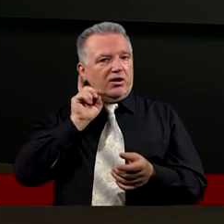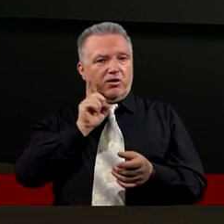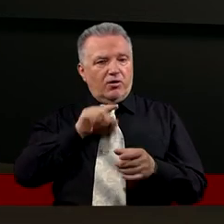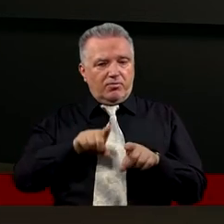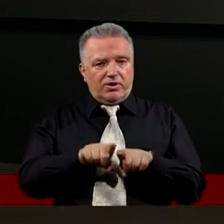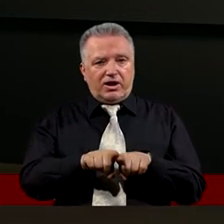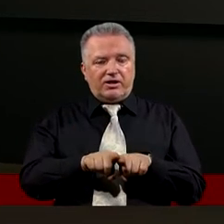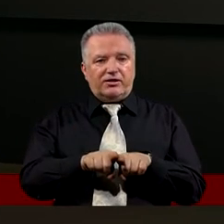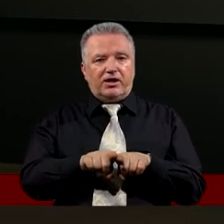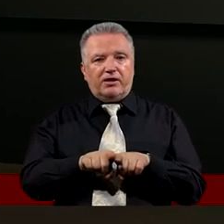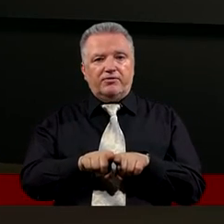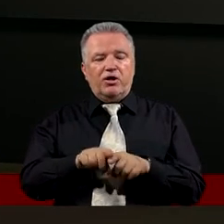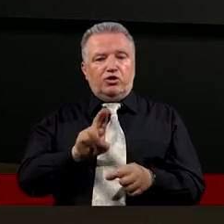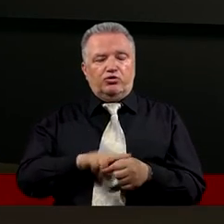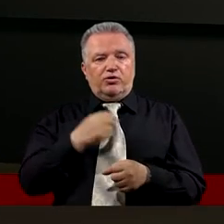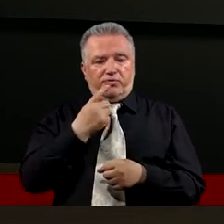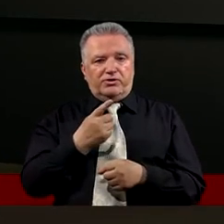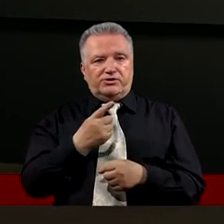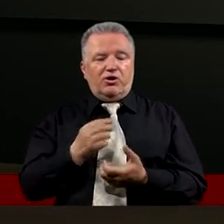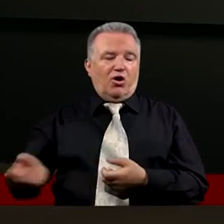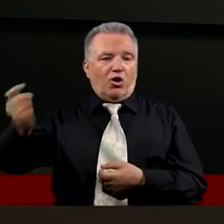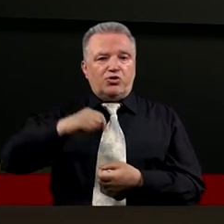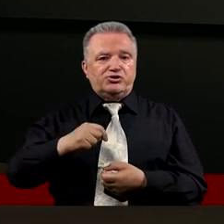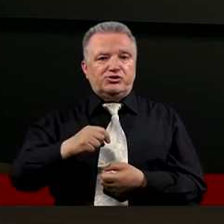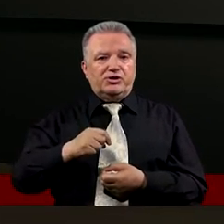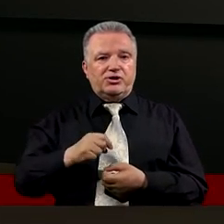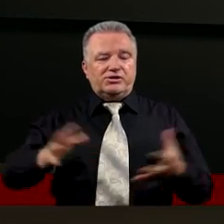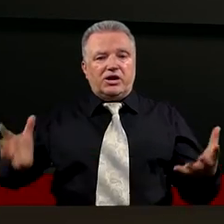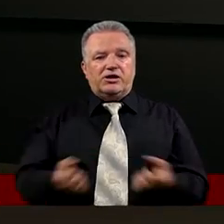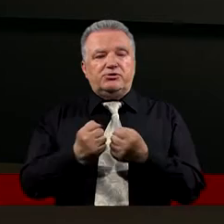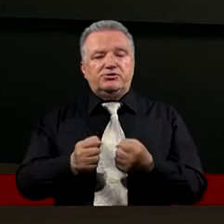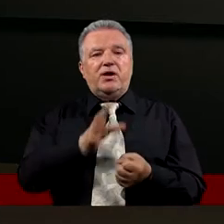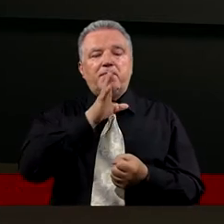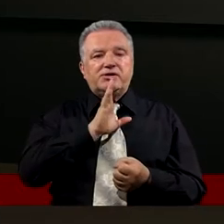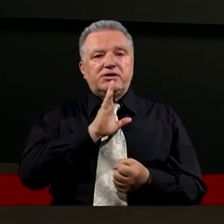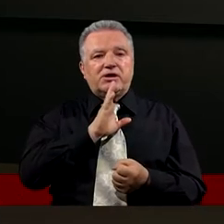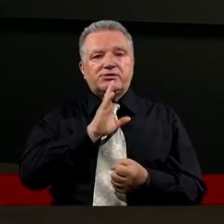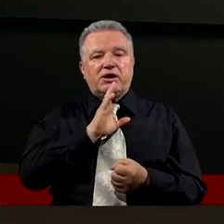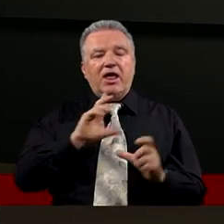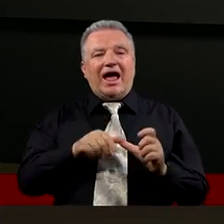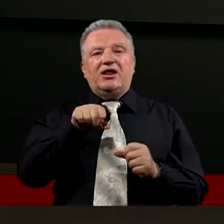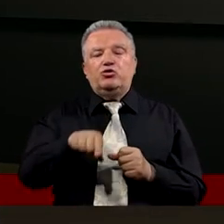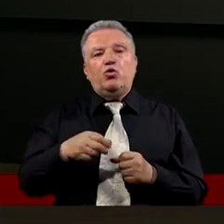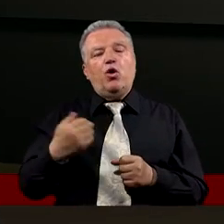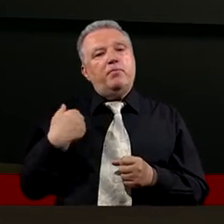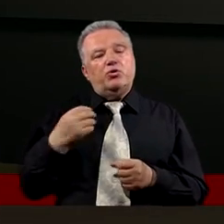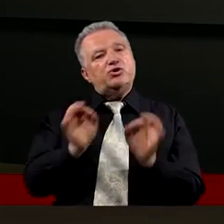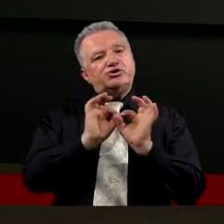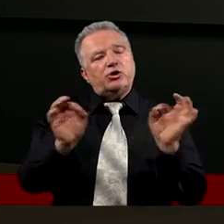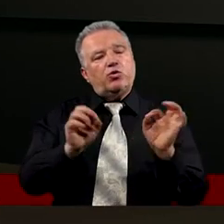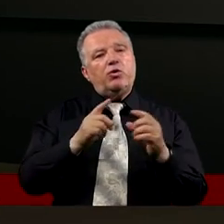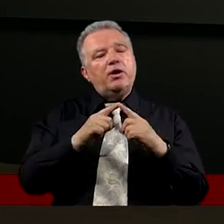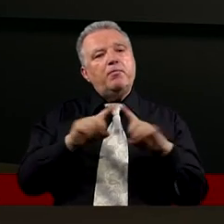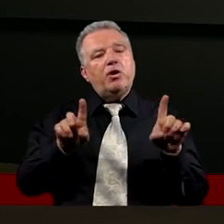znaleźliśmy Mesjasza Ale to był szczególny moment I padają słowa